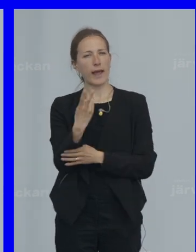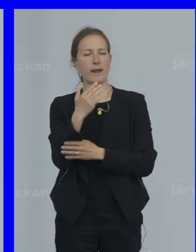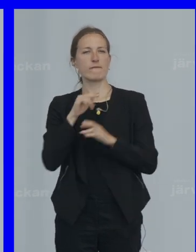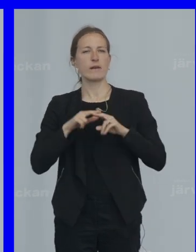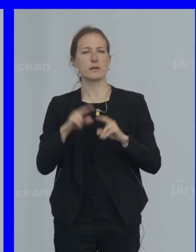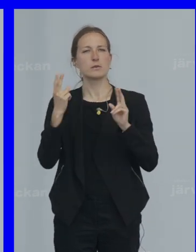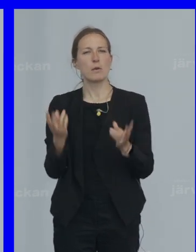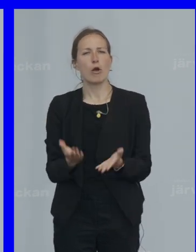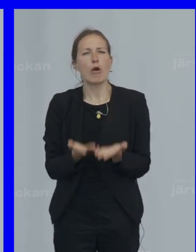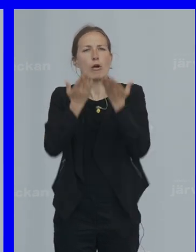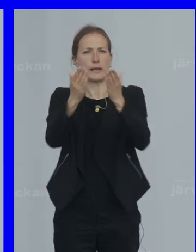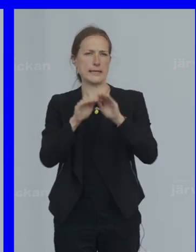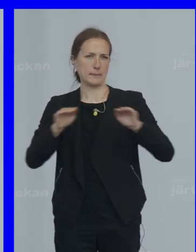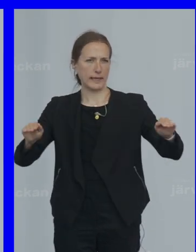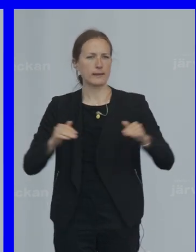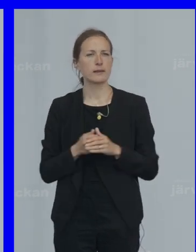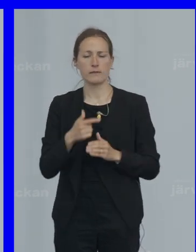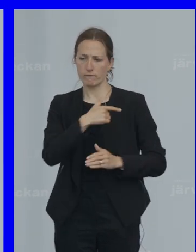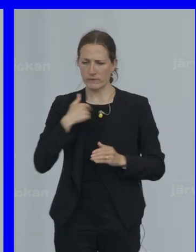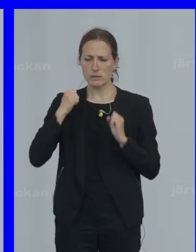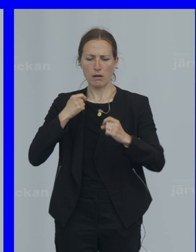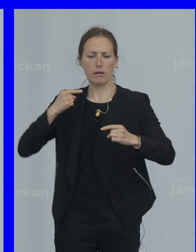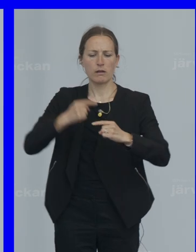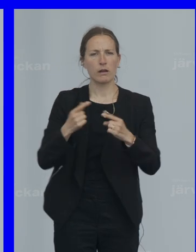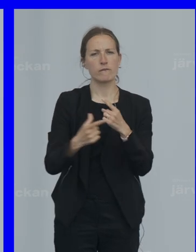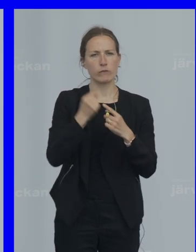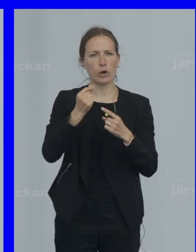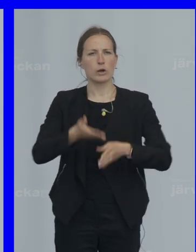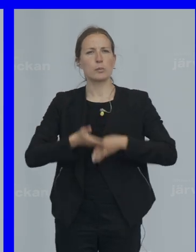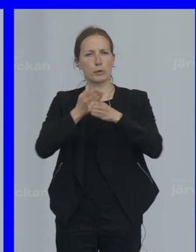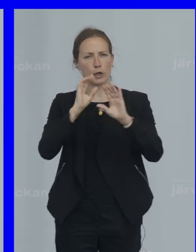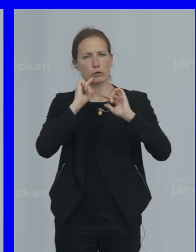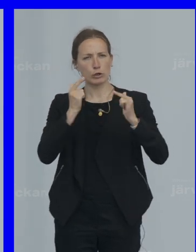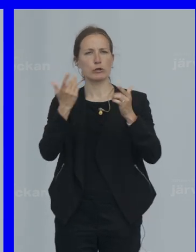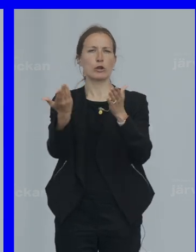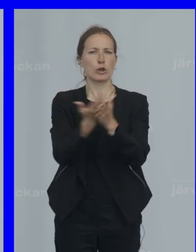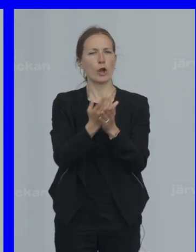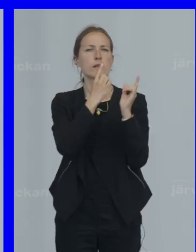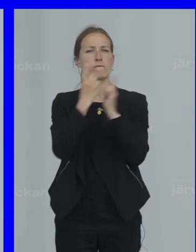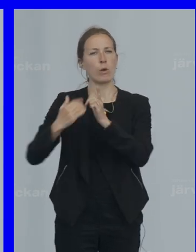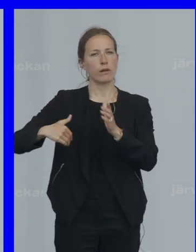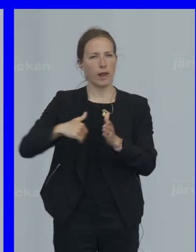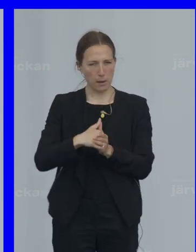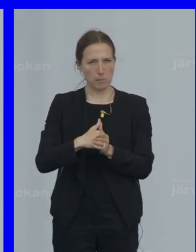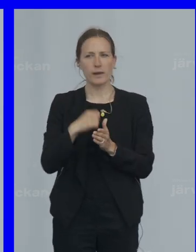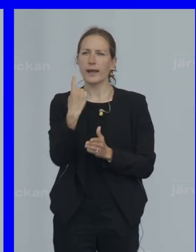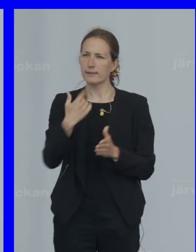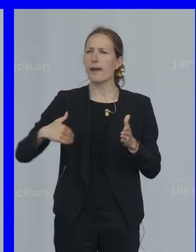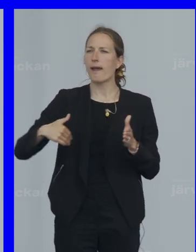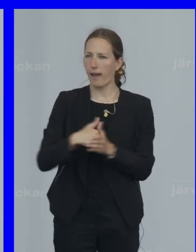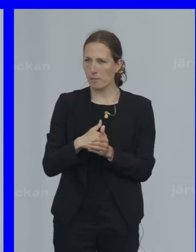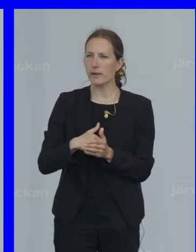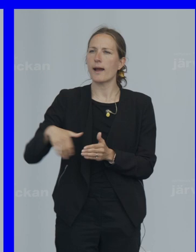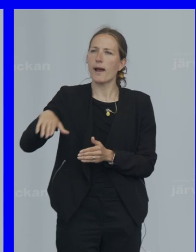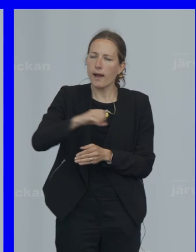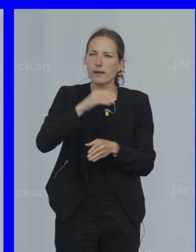jämlikheten Vi går till val För att bygga ett nytt Grönt folkhem Ett hem Där alla